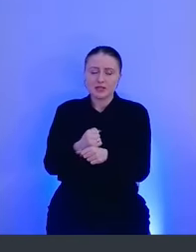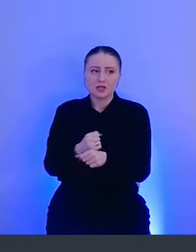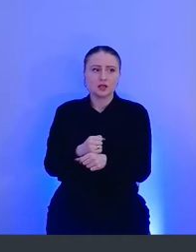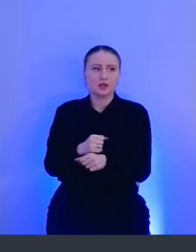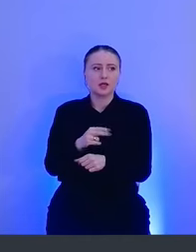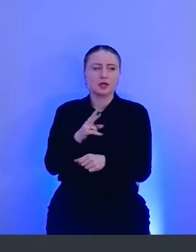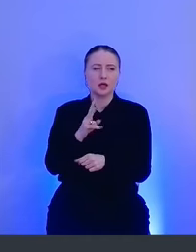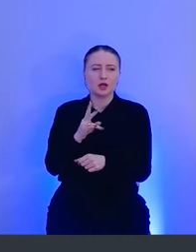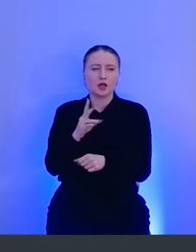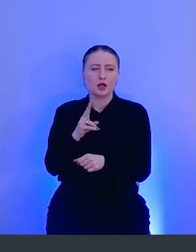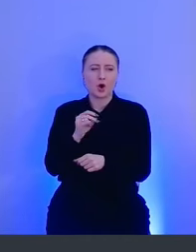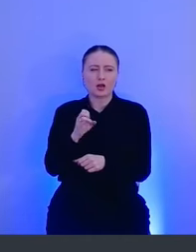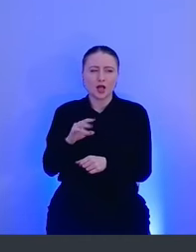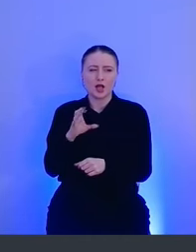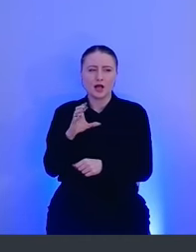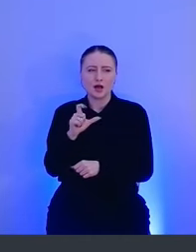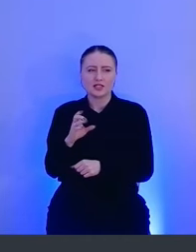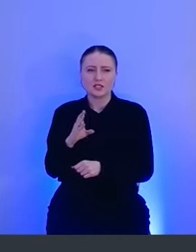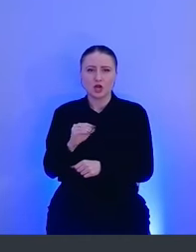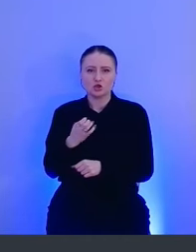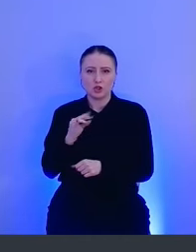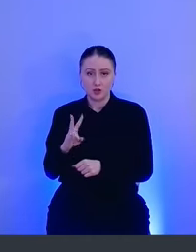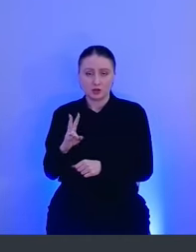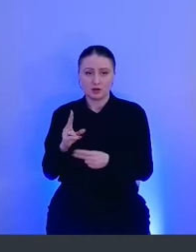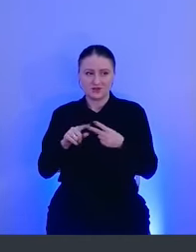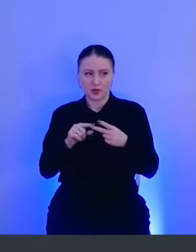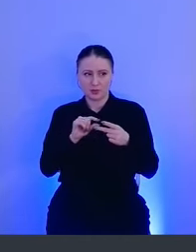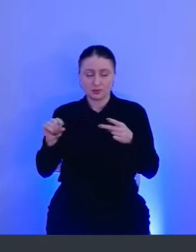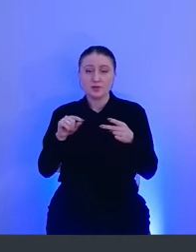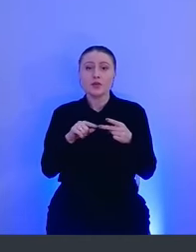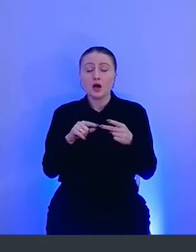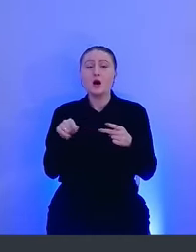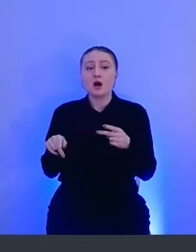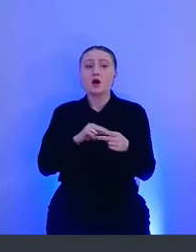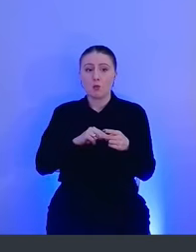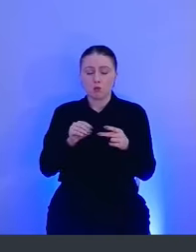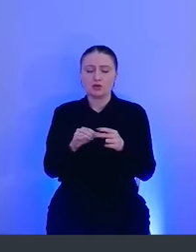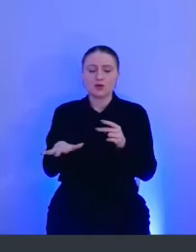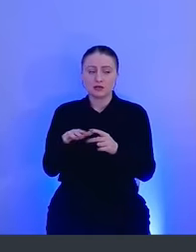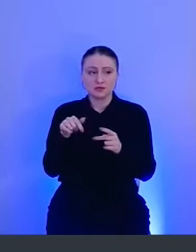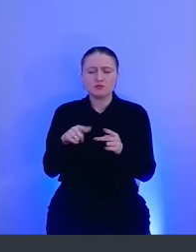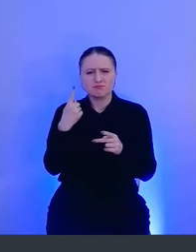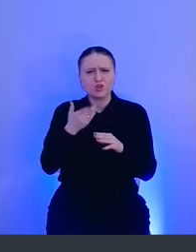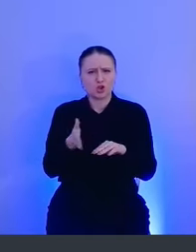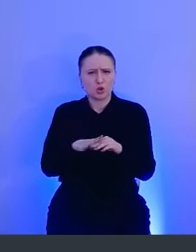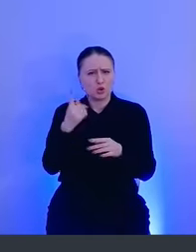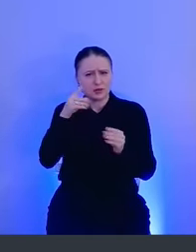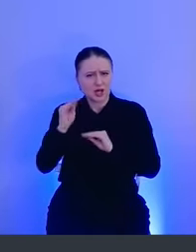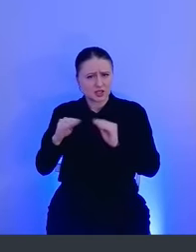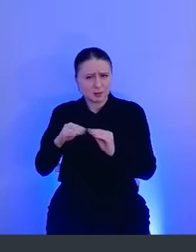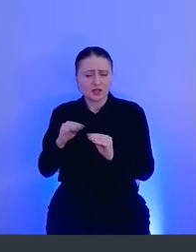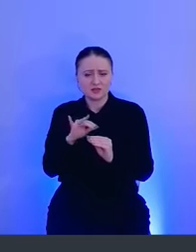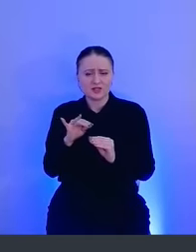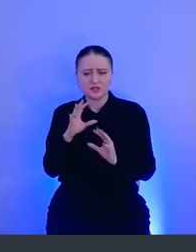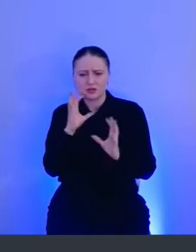extension. Kernel extension работало в пространстве ядра, и его было довольно тяжело разрабатывать их и